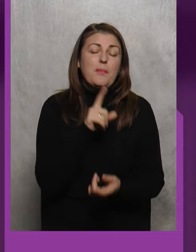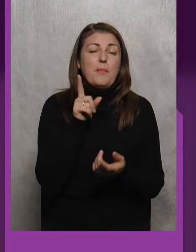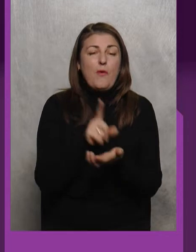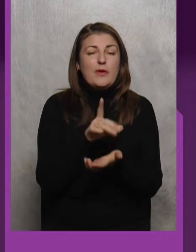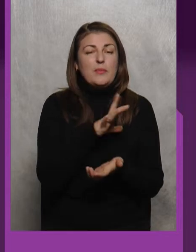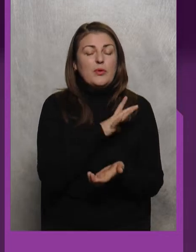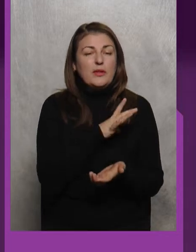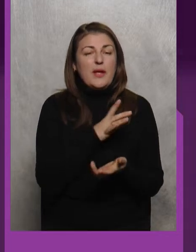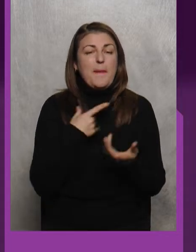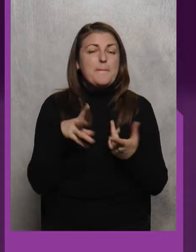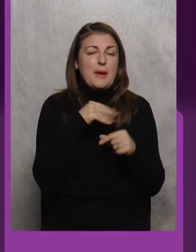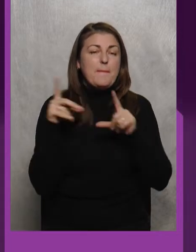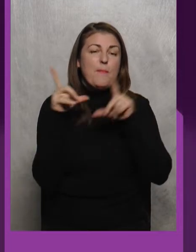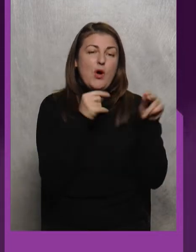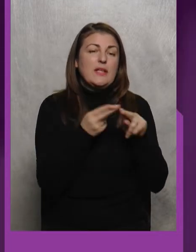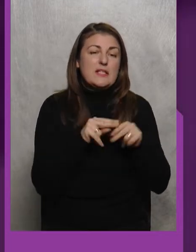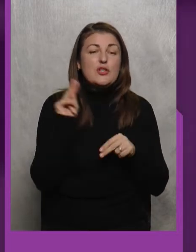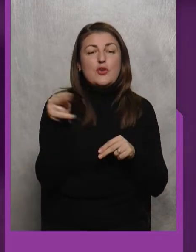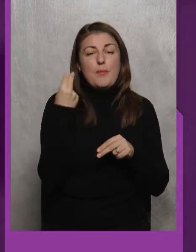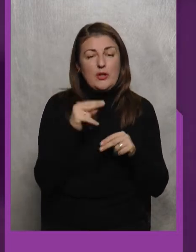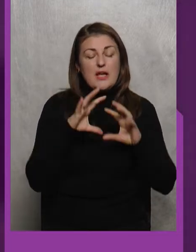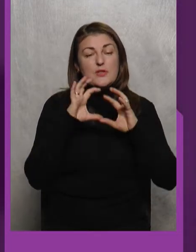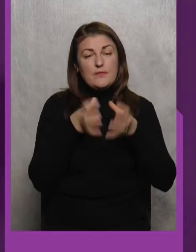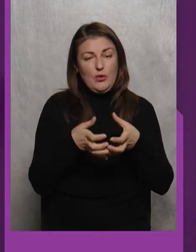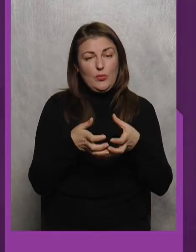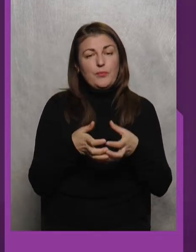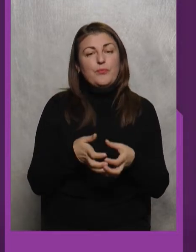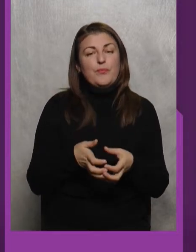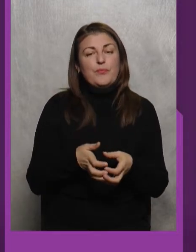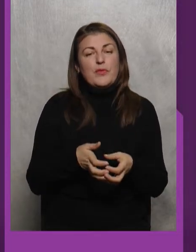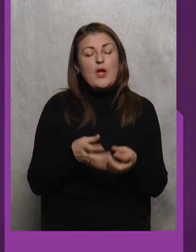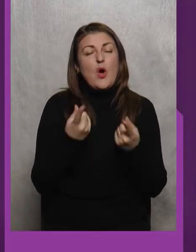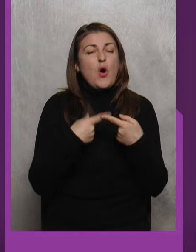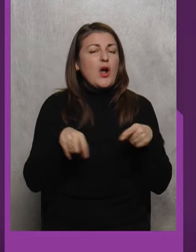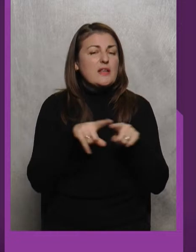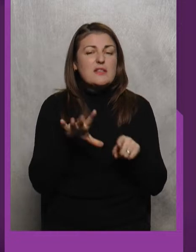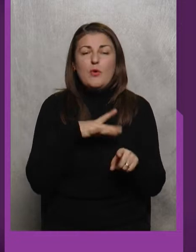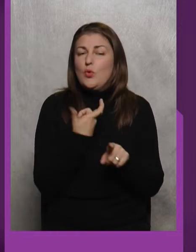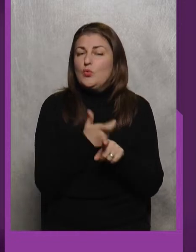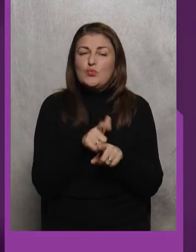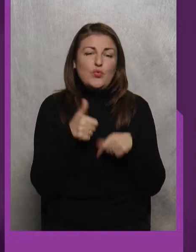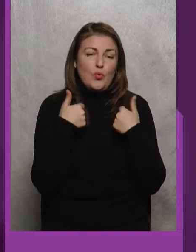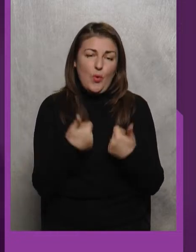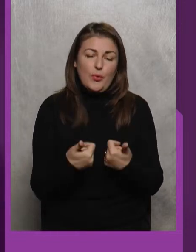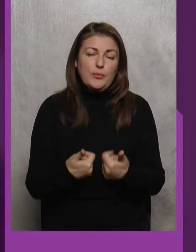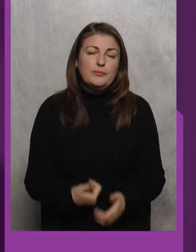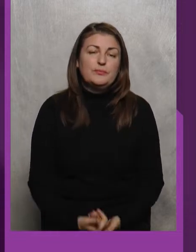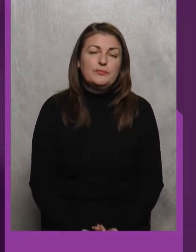Ми поїхали На цей чемпіонат Чемпіонат світу Організація була Дуже доброю